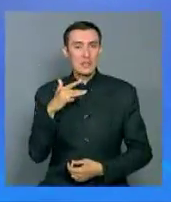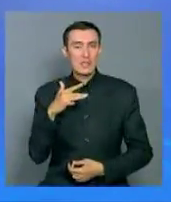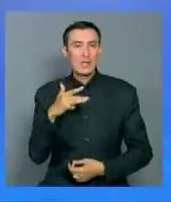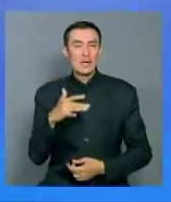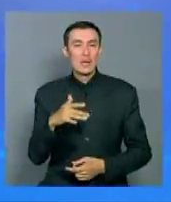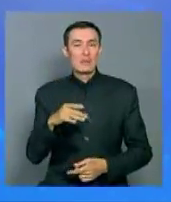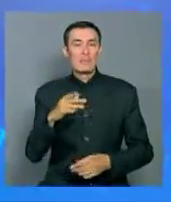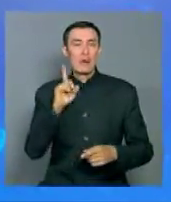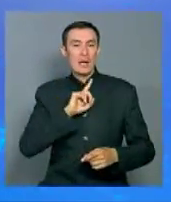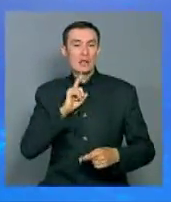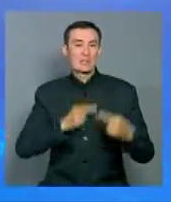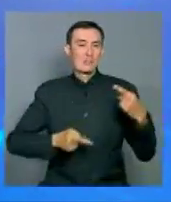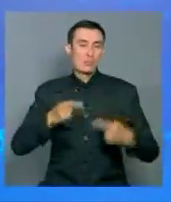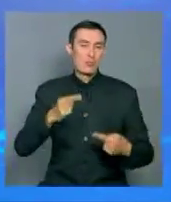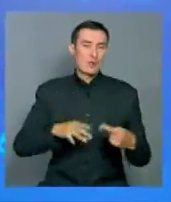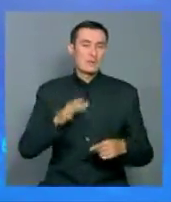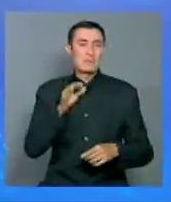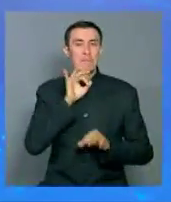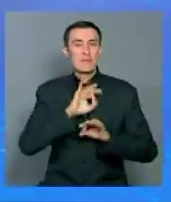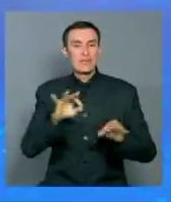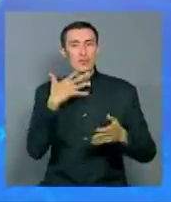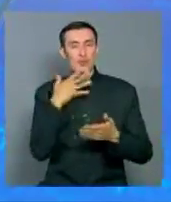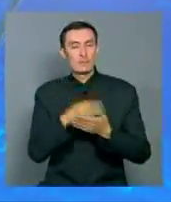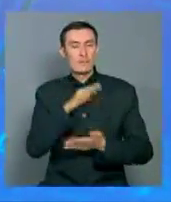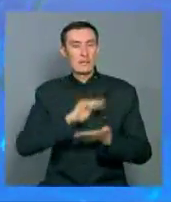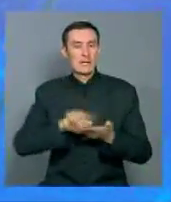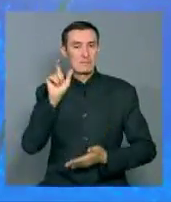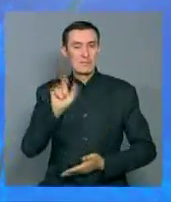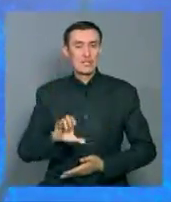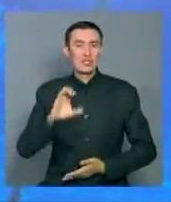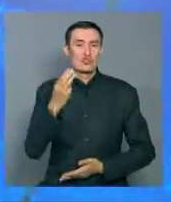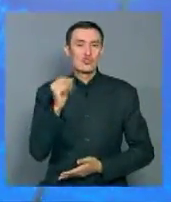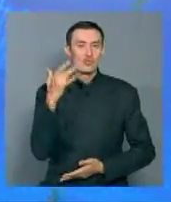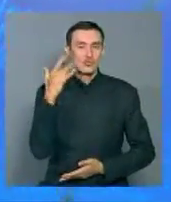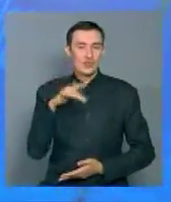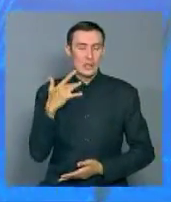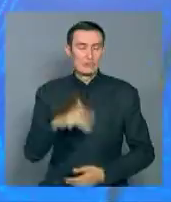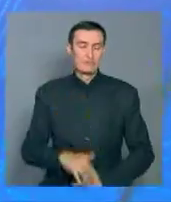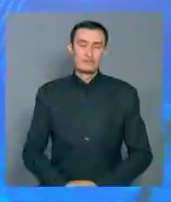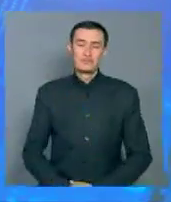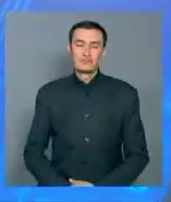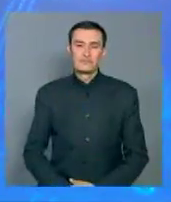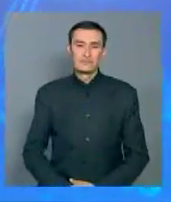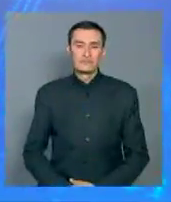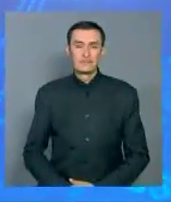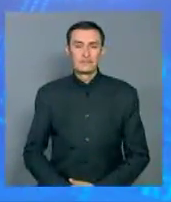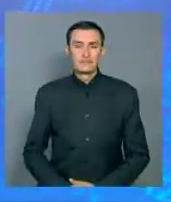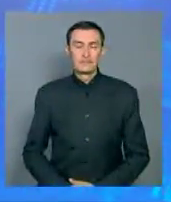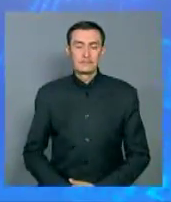неоднозначное мнение. С ними беседовала наш собственный корреспондент США Майра Абдрахманова.